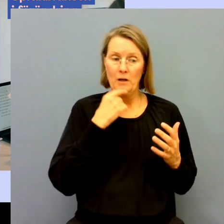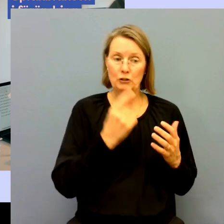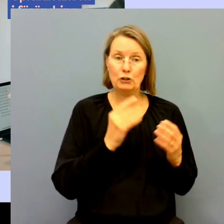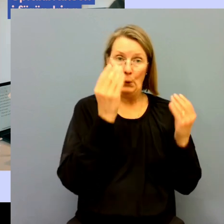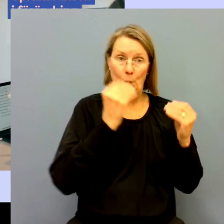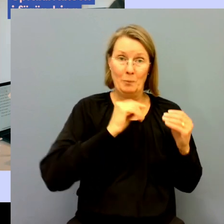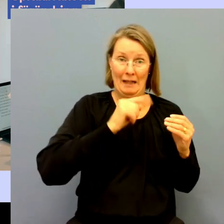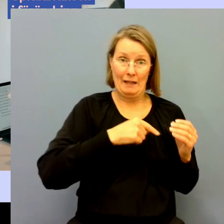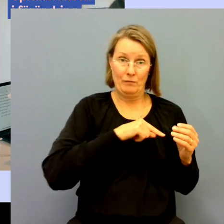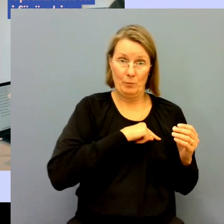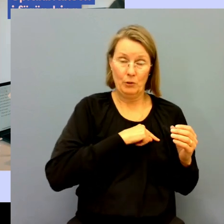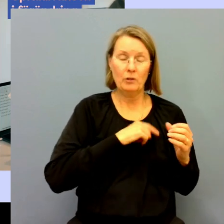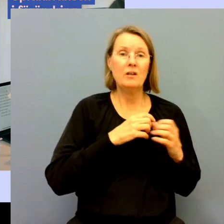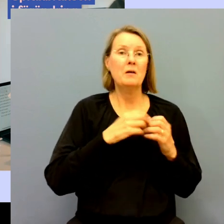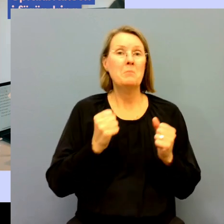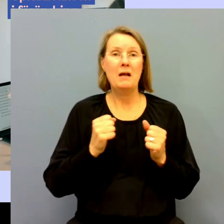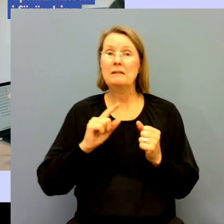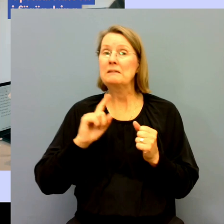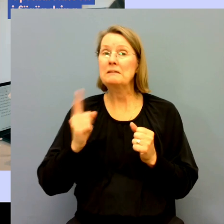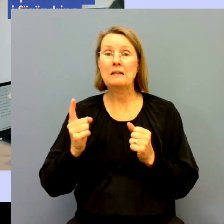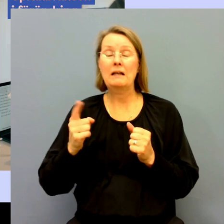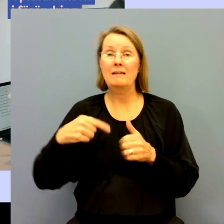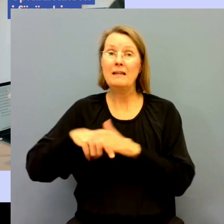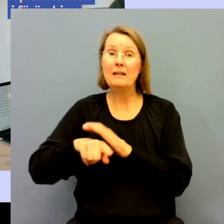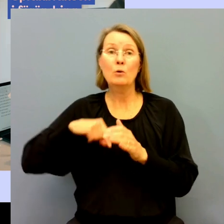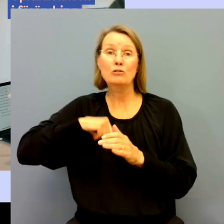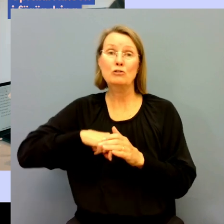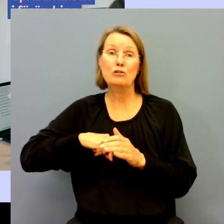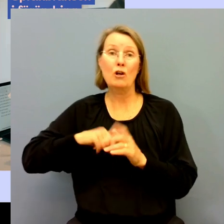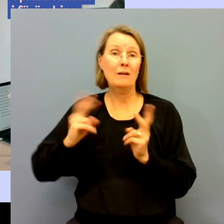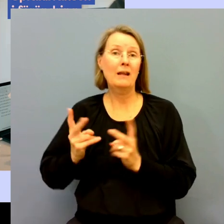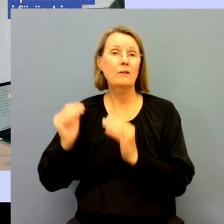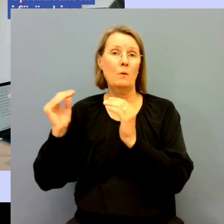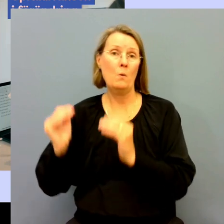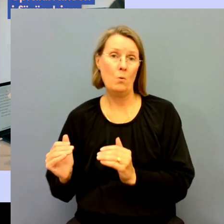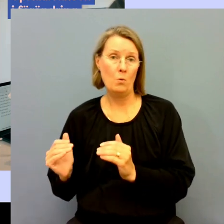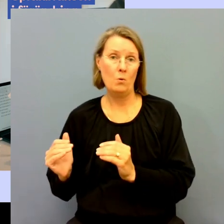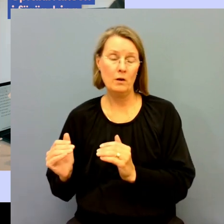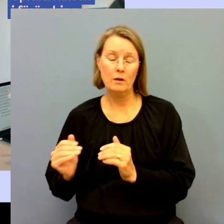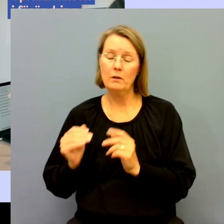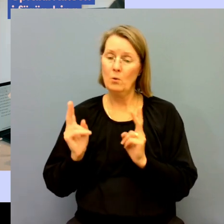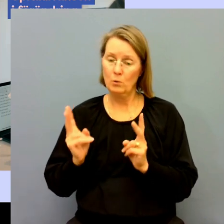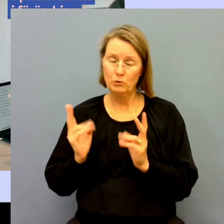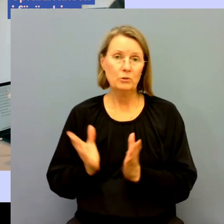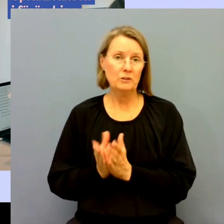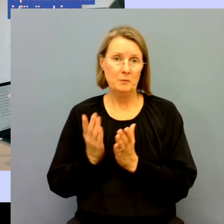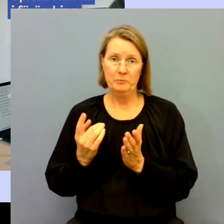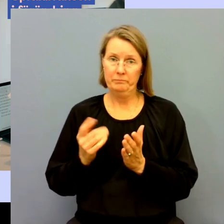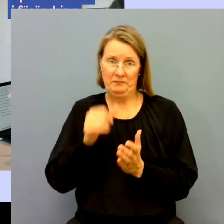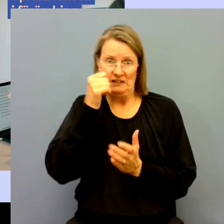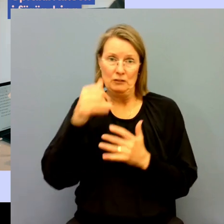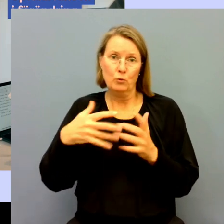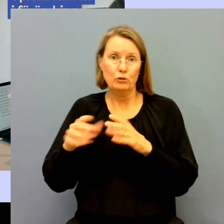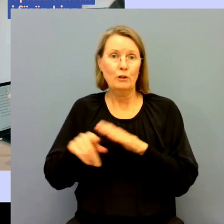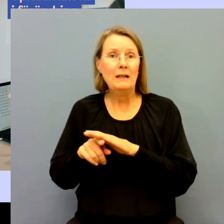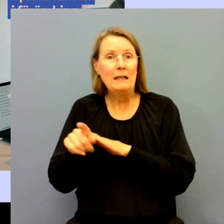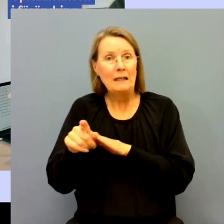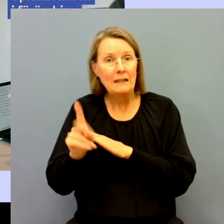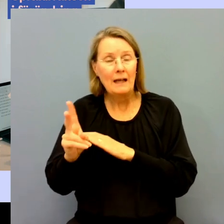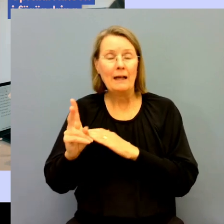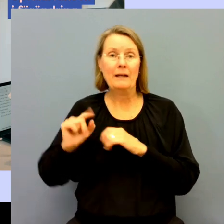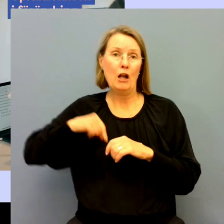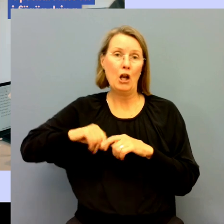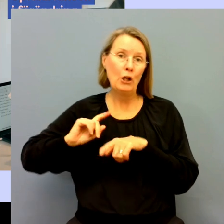krävande men den ger dålig utdelning i form av låga ingångslöner. Och att det samtidigt är brist på karriärmöjligheter och